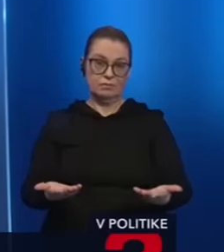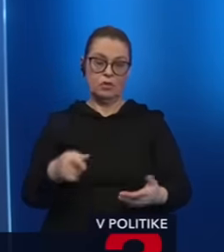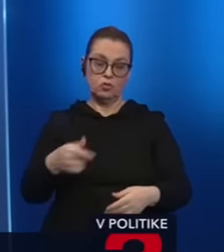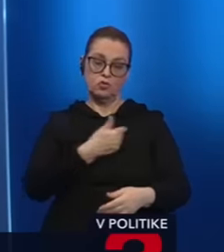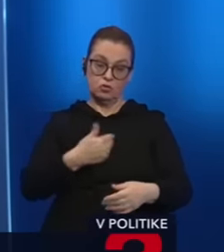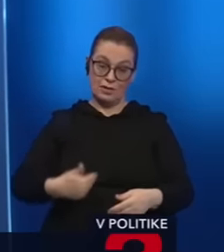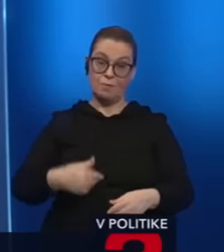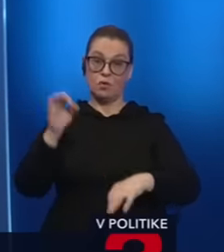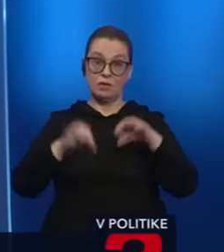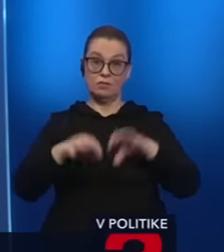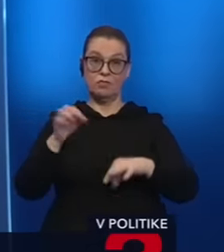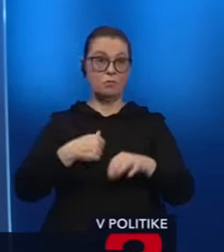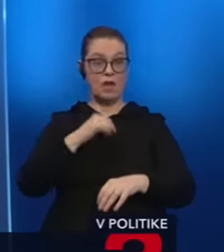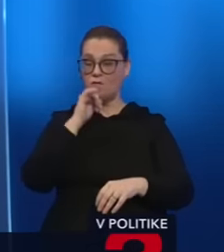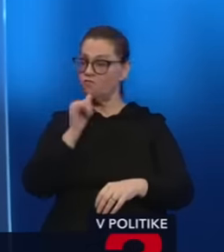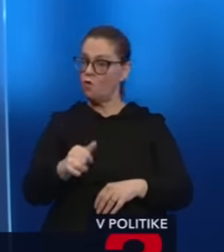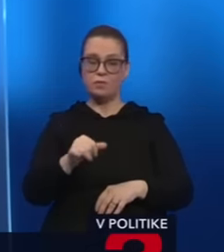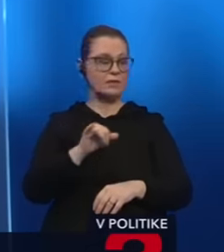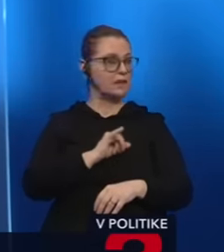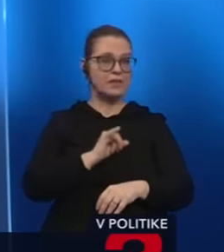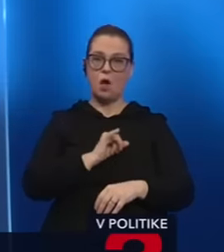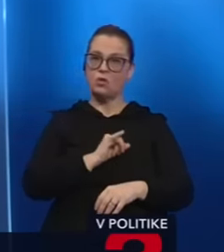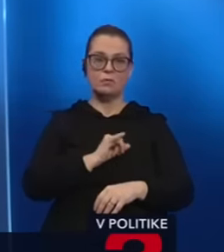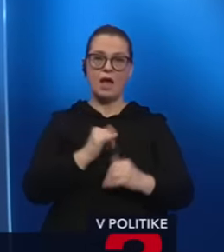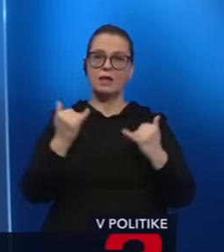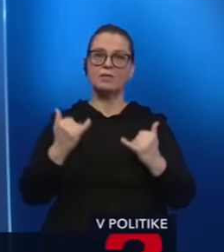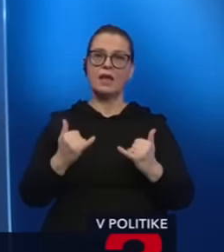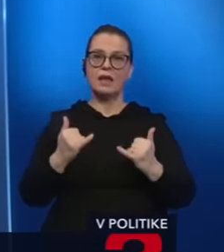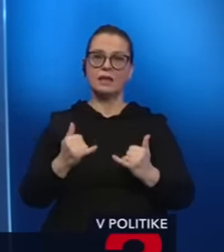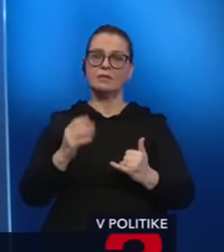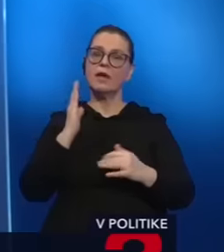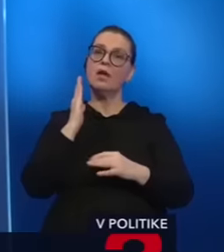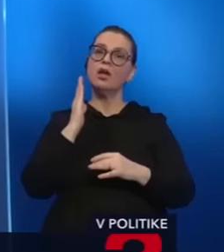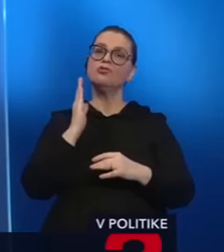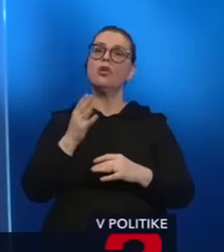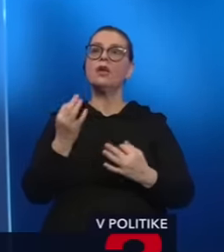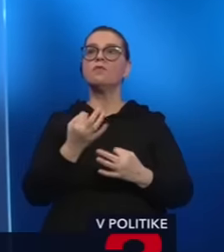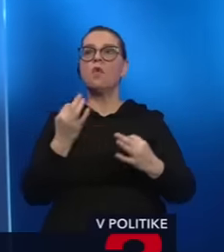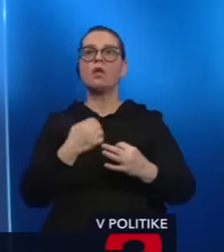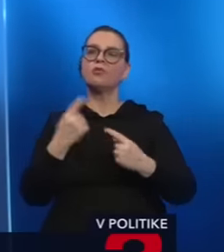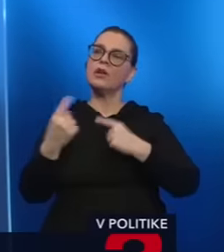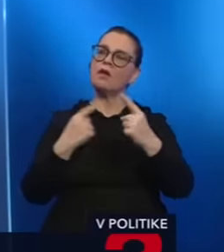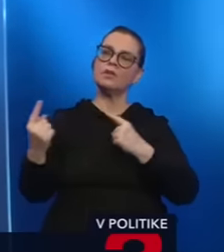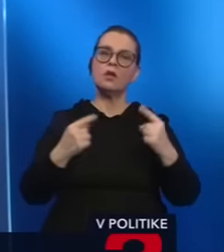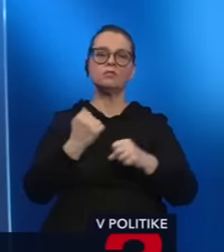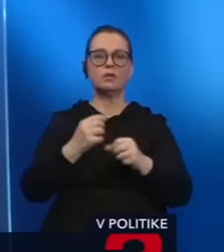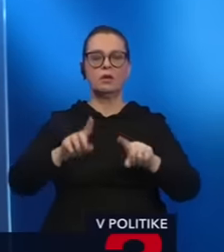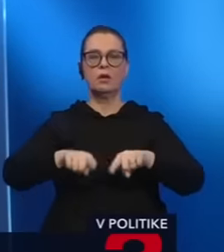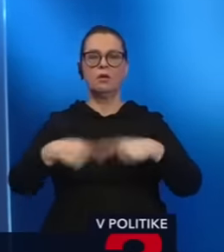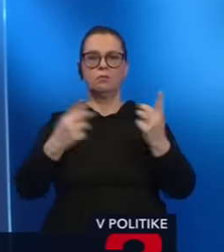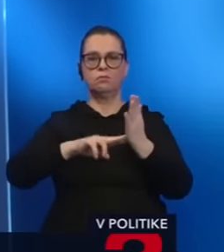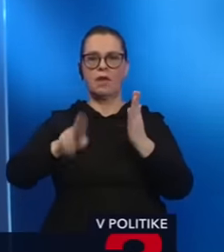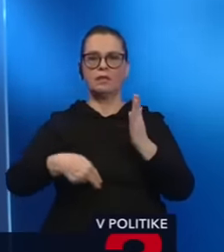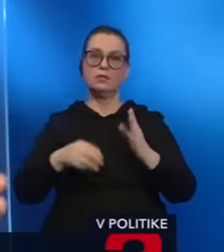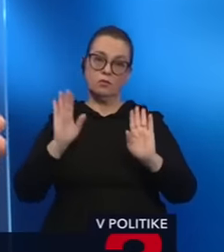demokratické voľby. A mňa vôbec nezaujíma... Mňa vôbec nezaujíma teraz, ak pôjdeme cez to, že si ideme navzájom robiť peticie, no tak kľudne my